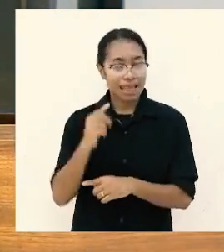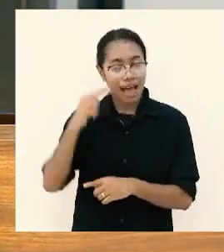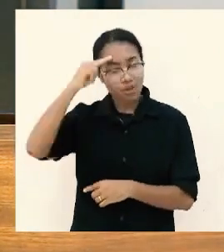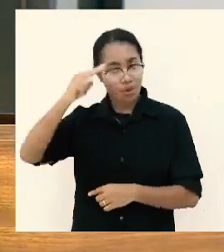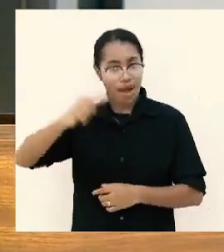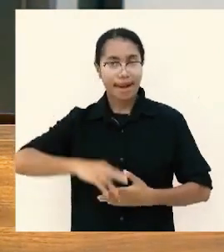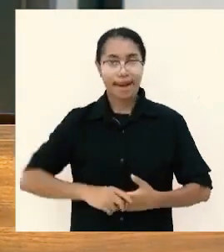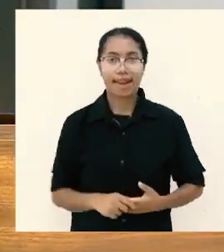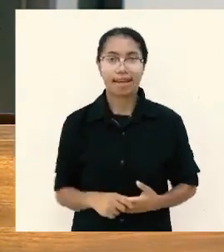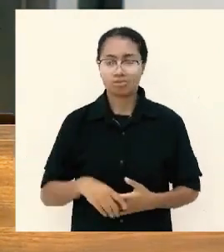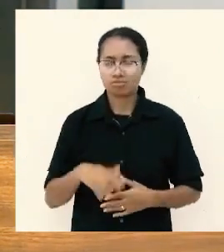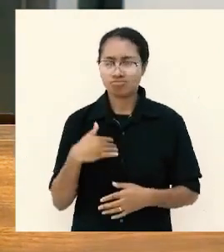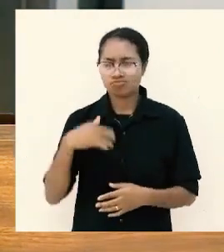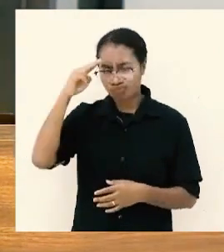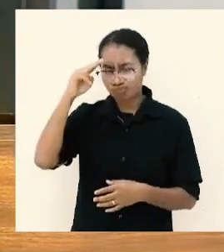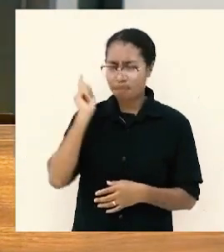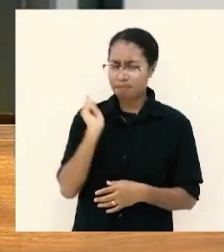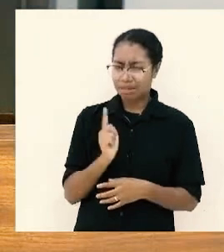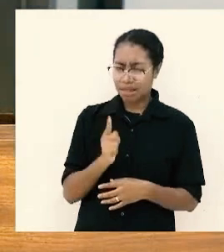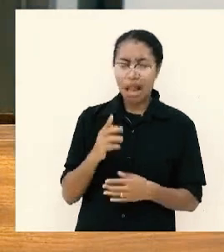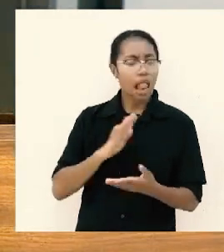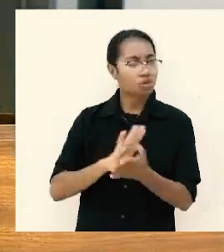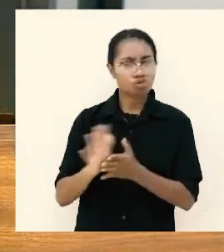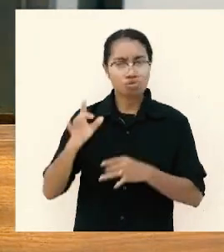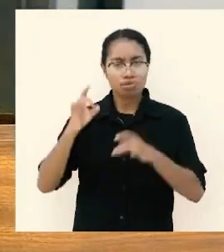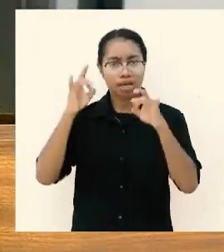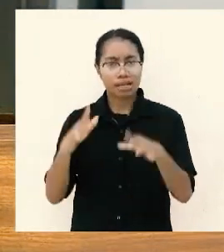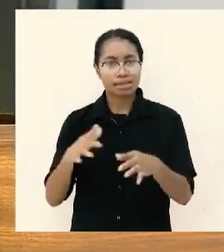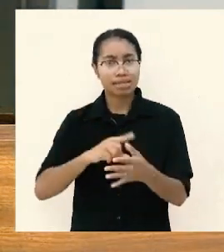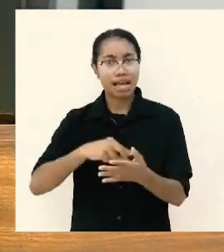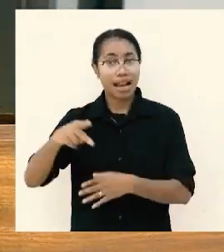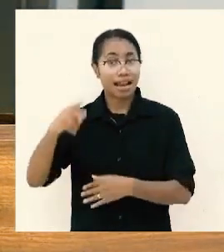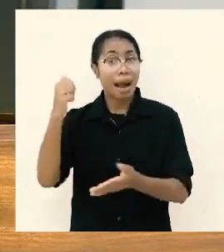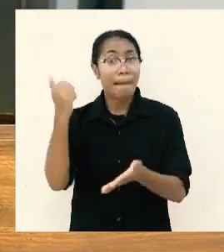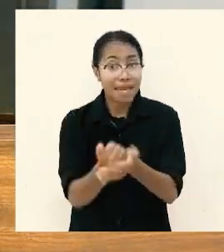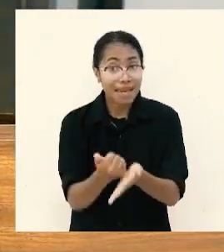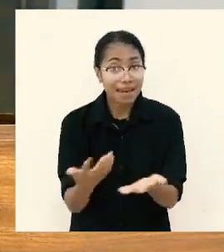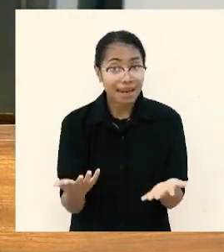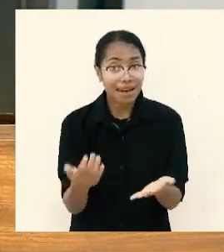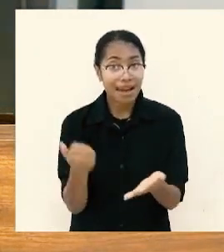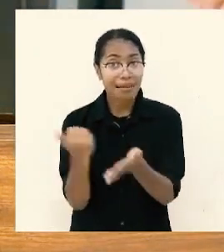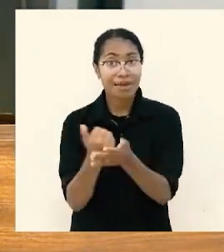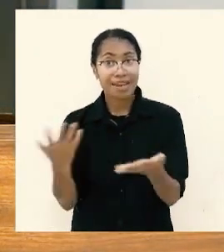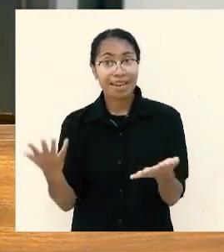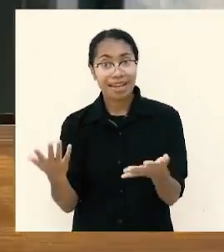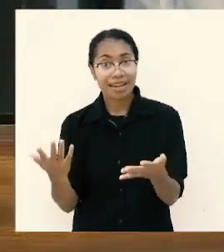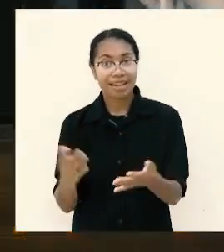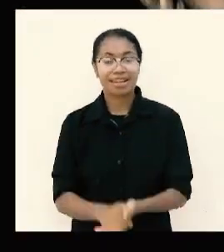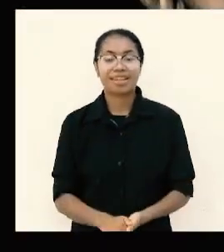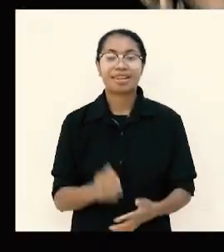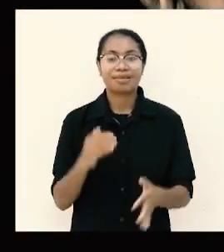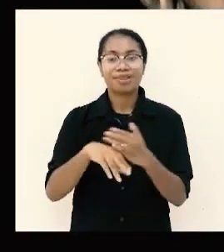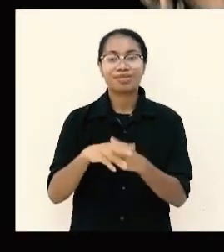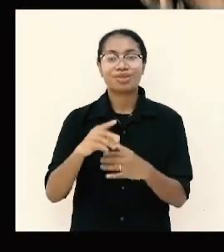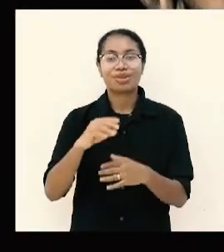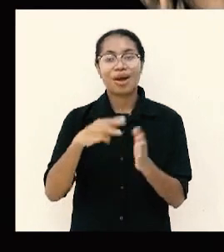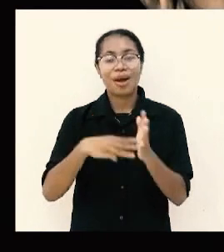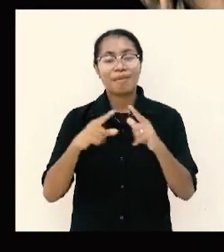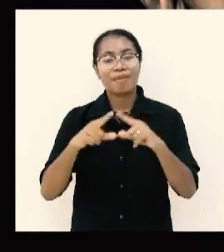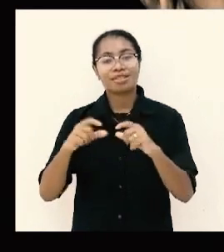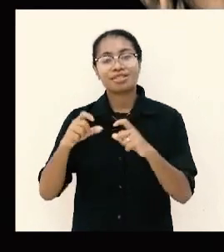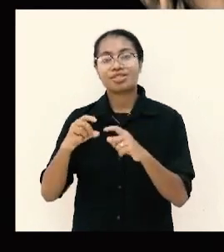Tuhan perintah kemana berkat itu nyalan amin ya masbur 133 ayat 3